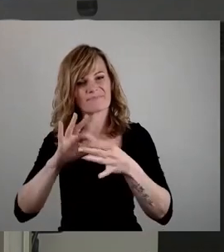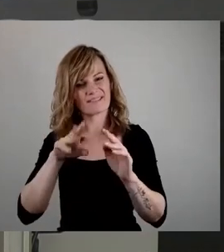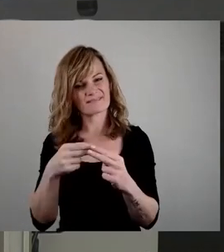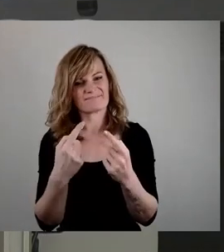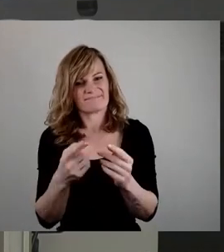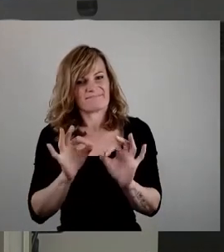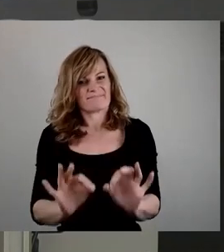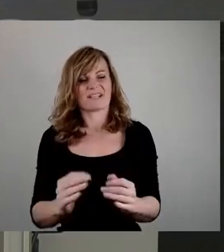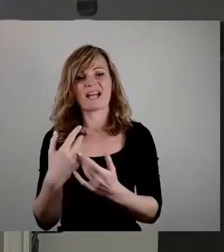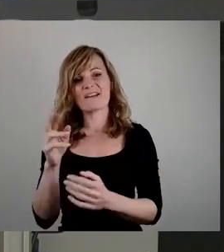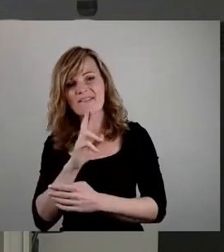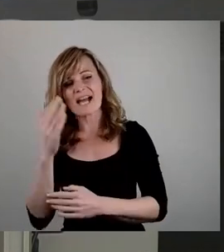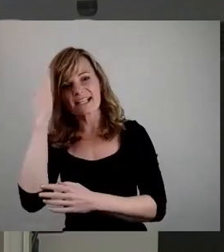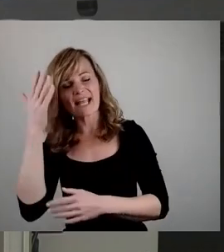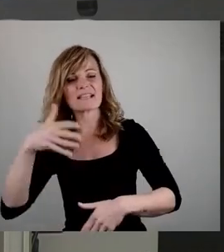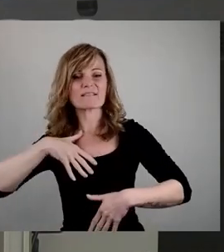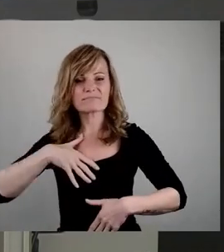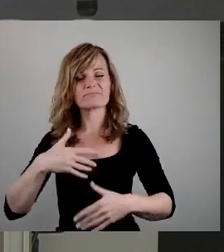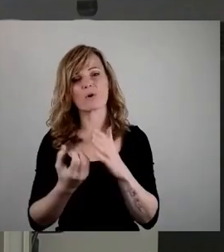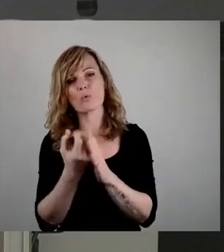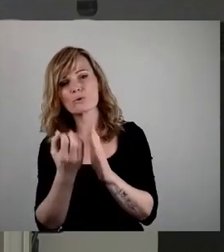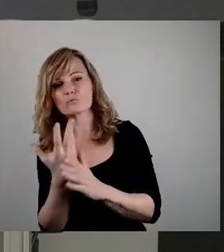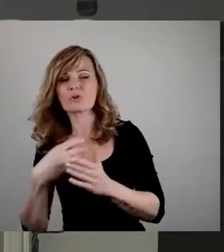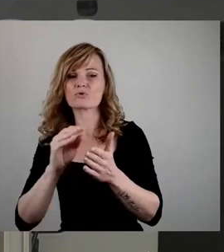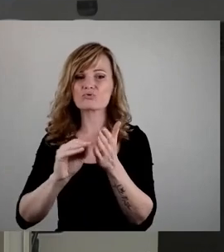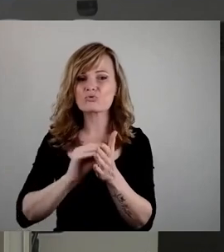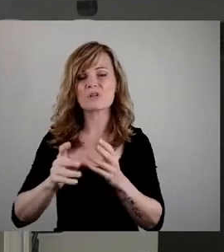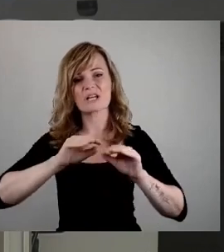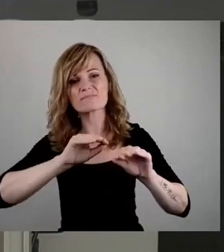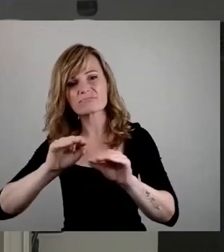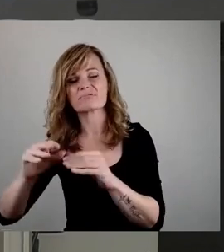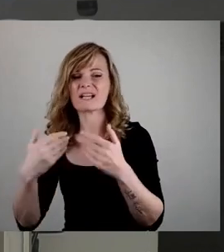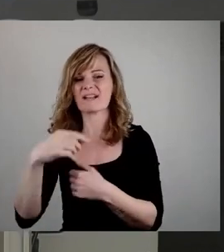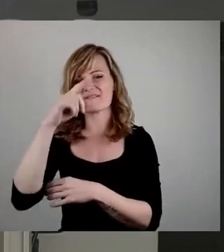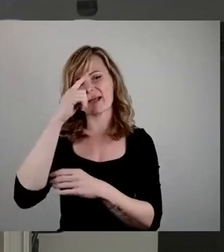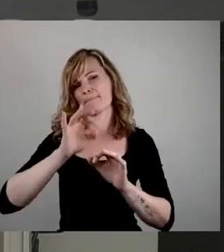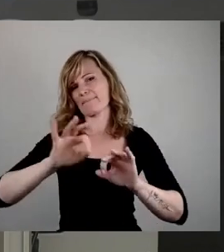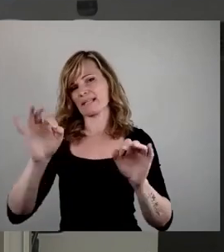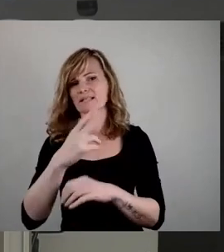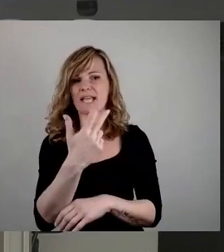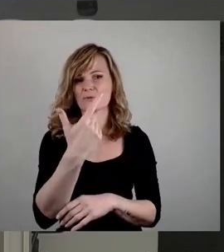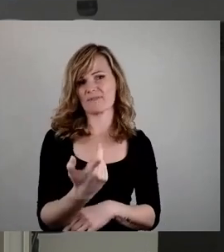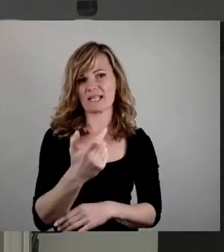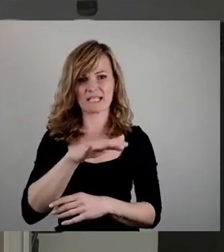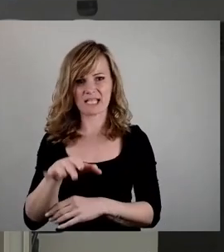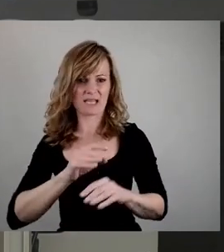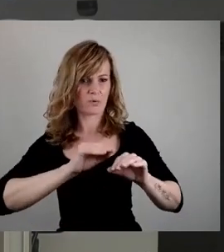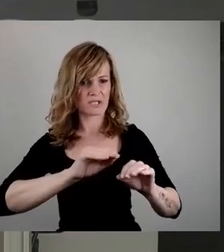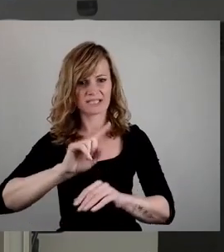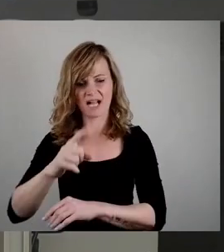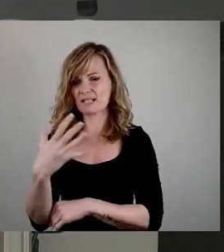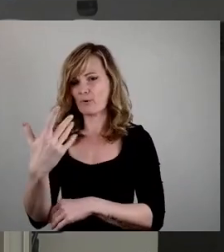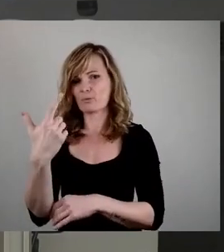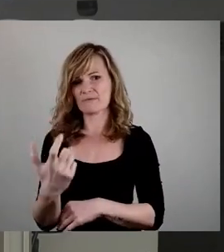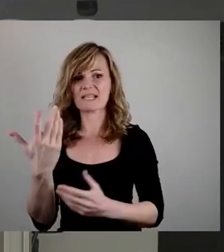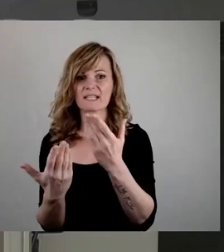mit Unterricht, mit Schulkultur, mit all diesen Dingen auskennt, weiß, dass es sehr viel sinnvoller ist, 23 Kinder zu unterrichten als 25 oder